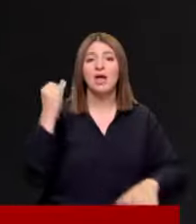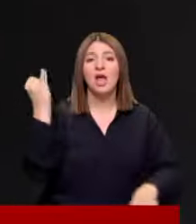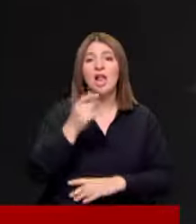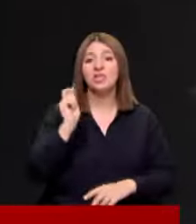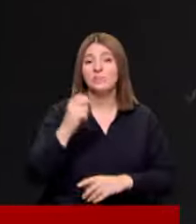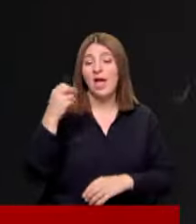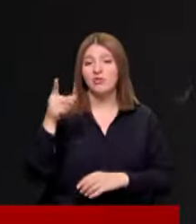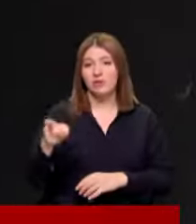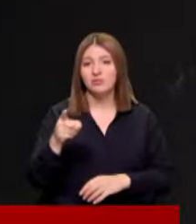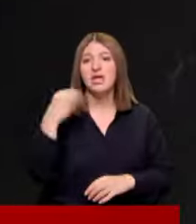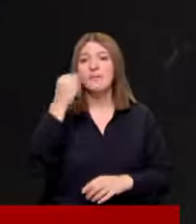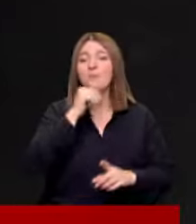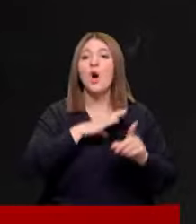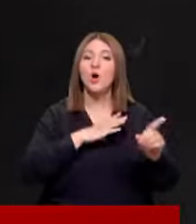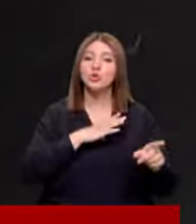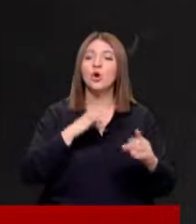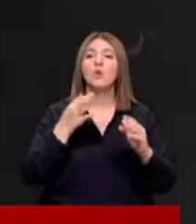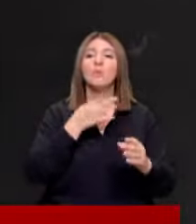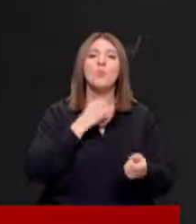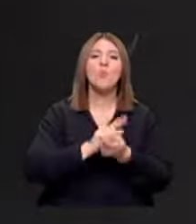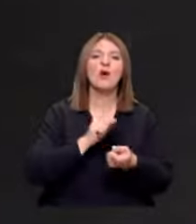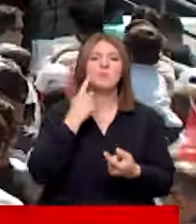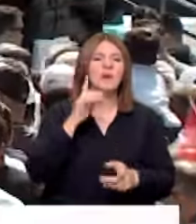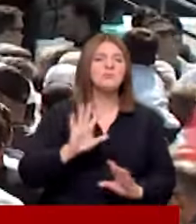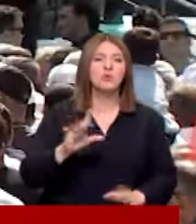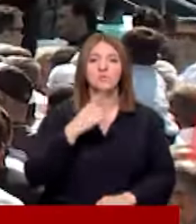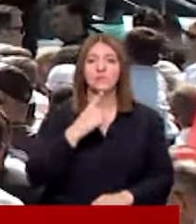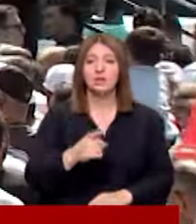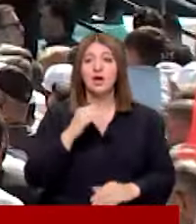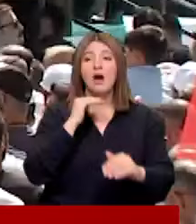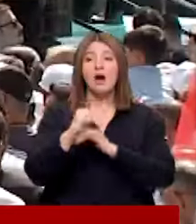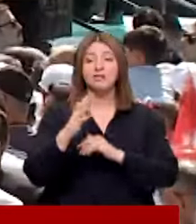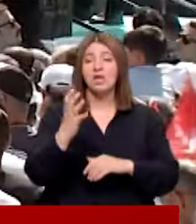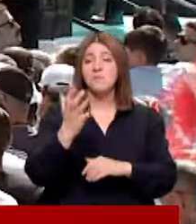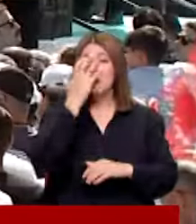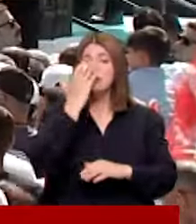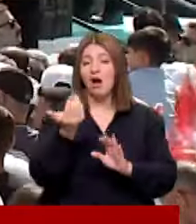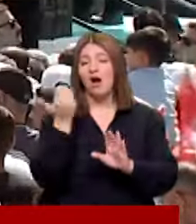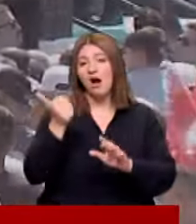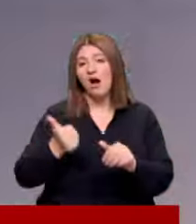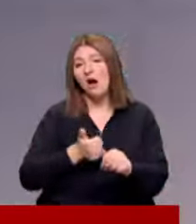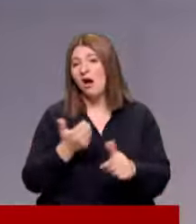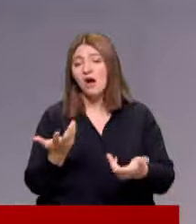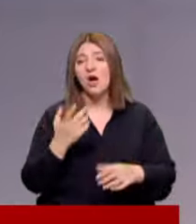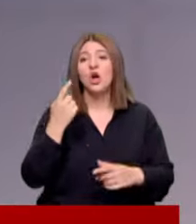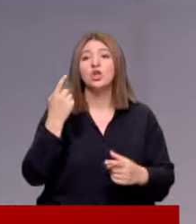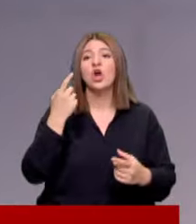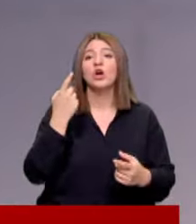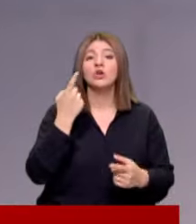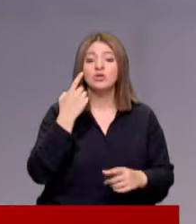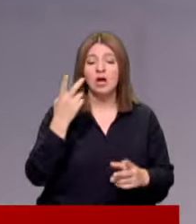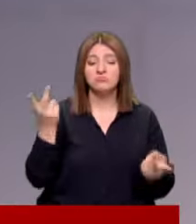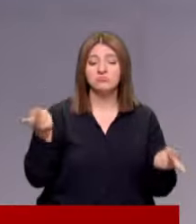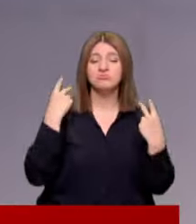eleştirmişti Erdoğan Ekrem İmamoğlu muhatap almıyorum dedi Halkçılık maskesinin arkasından gösteriş